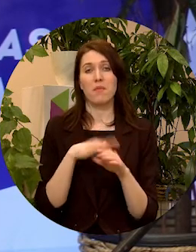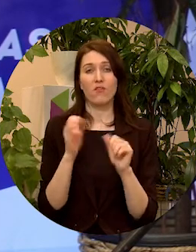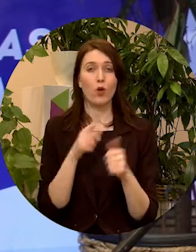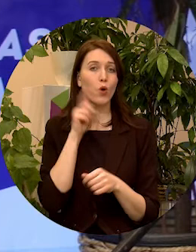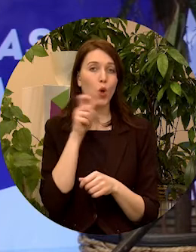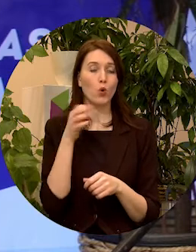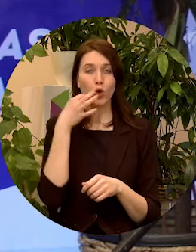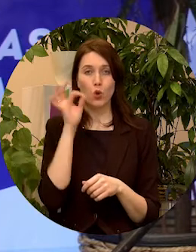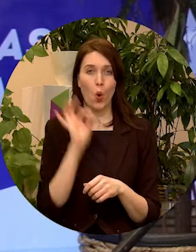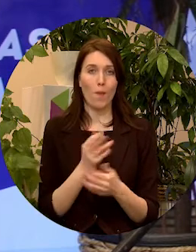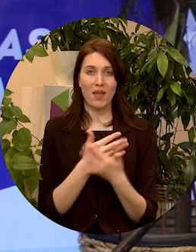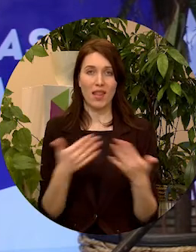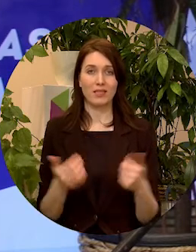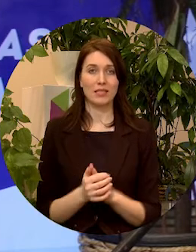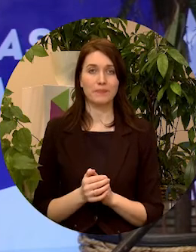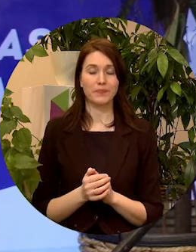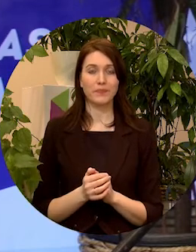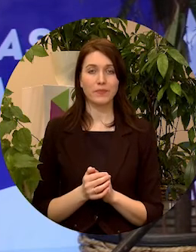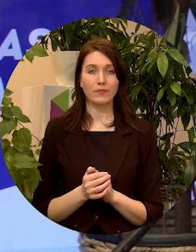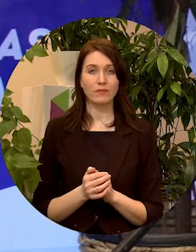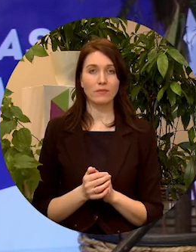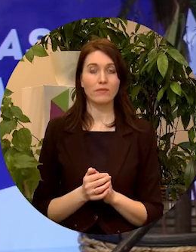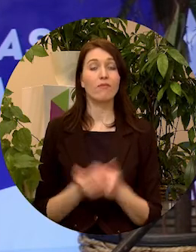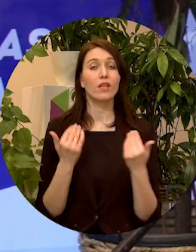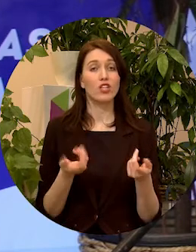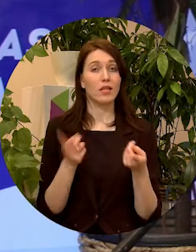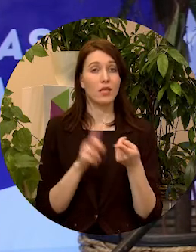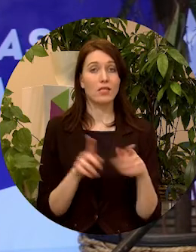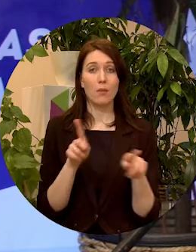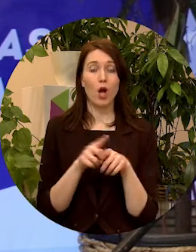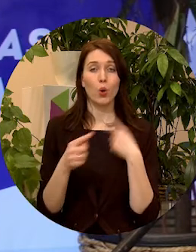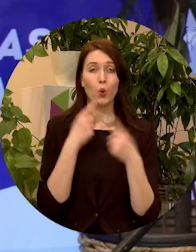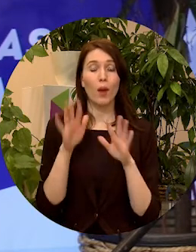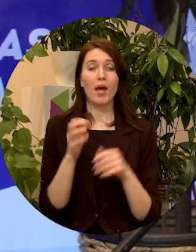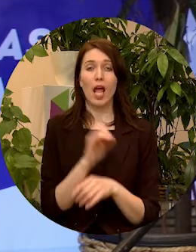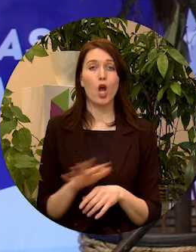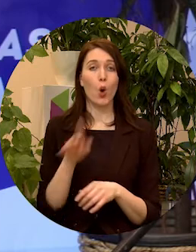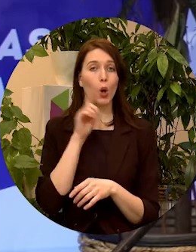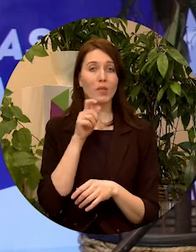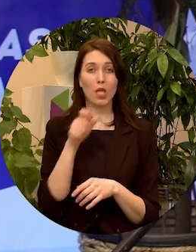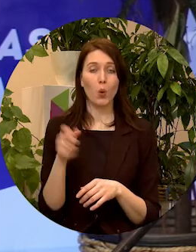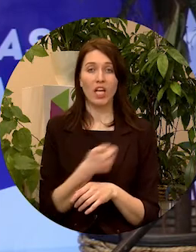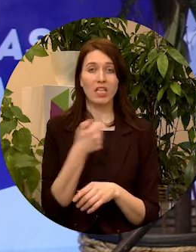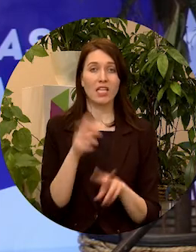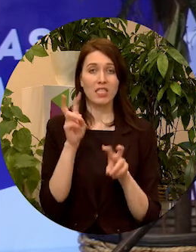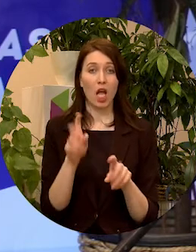jauniešu kompetences. Un šajā saistībā arī runājot par Eiropas jaunatnes gadu, tad man šķiet, ka